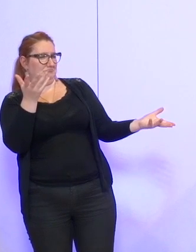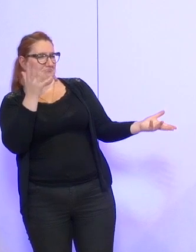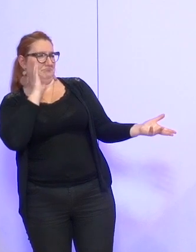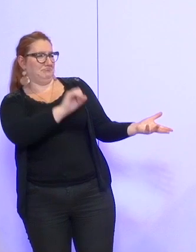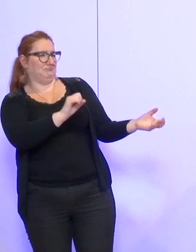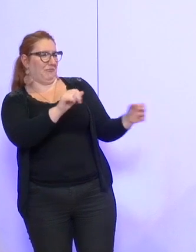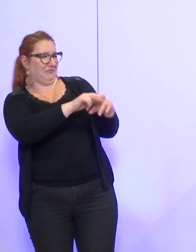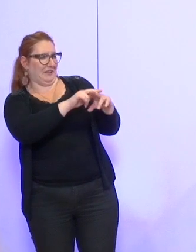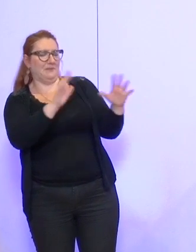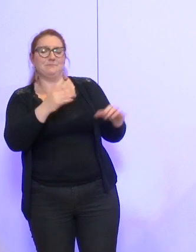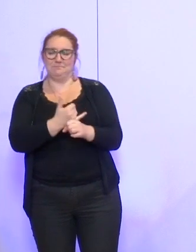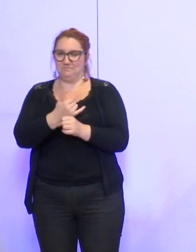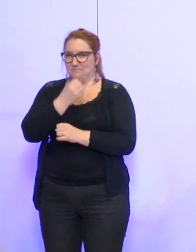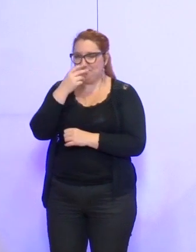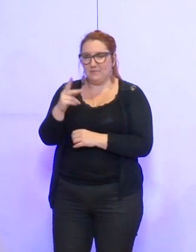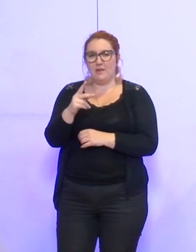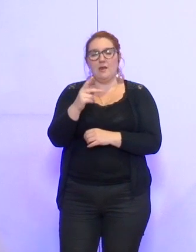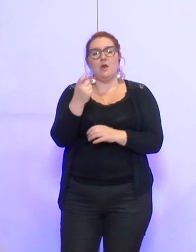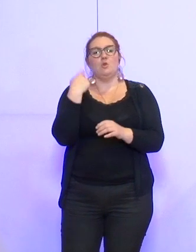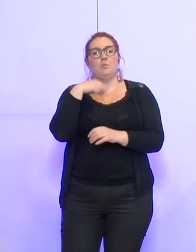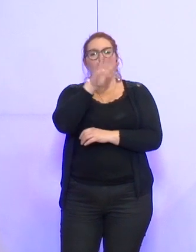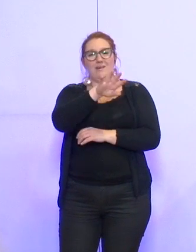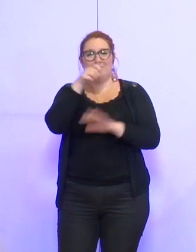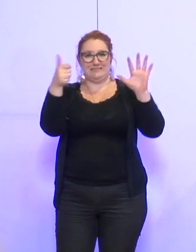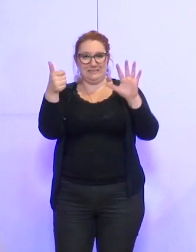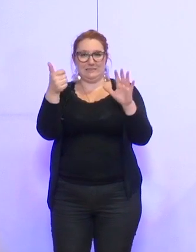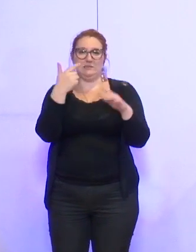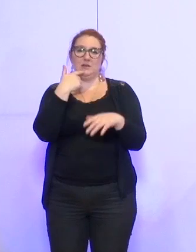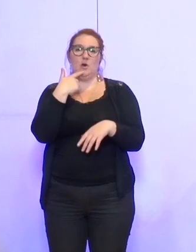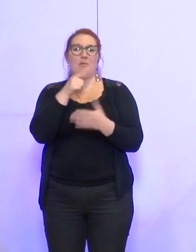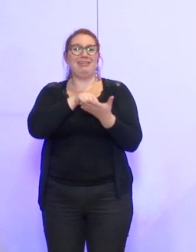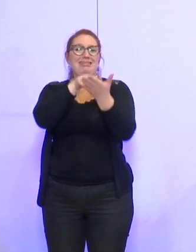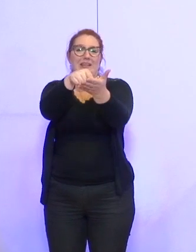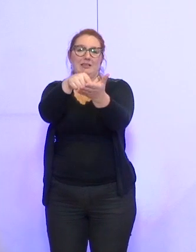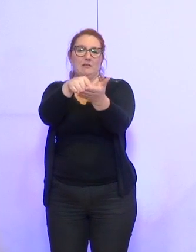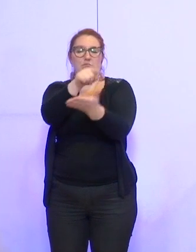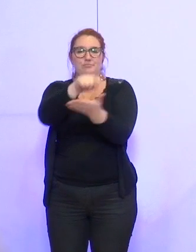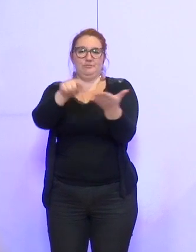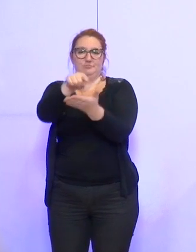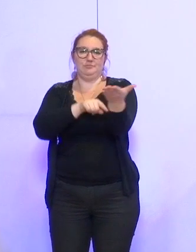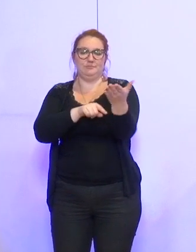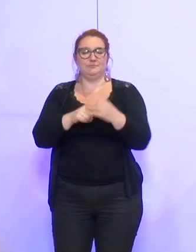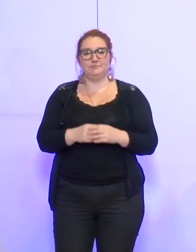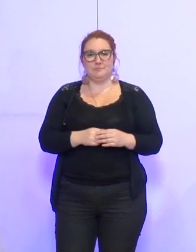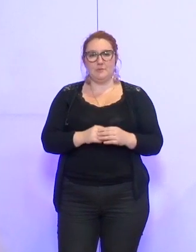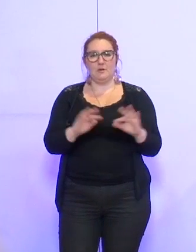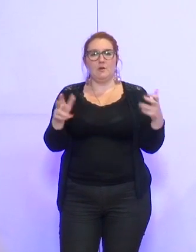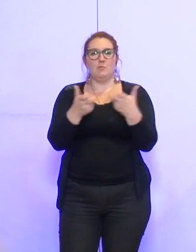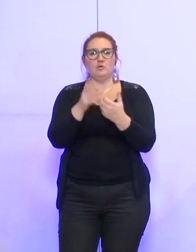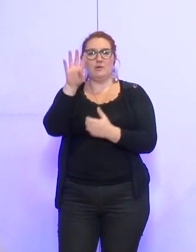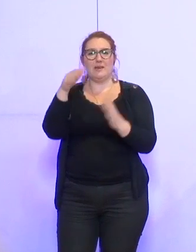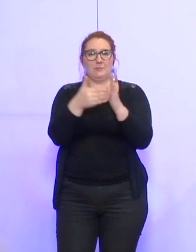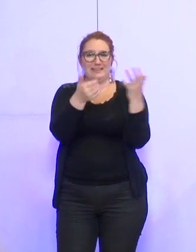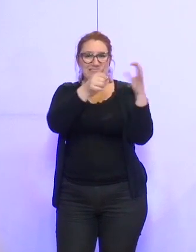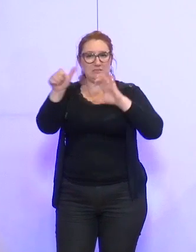La délibération numéro 46 porte sur une remise gracieuse de dettes pour un montant de 4 600 euros.